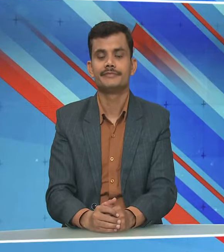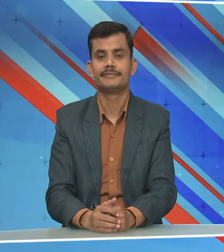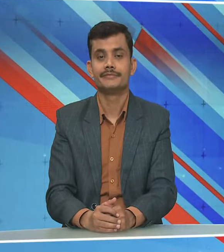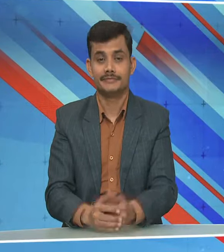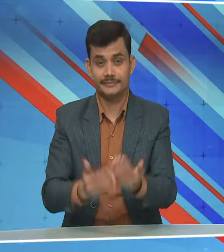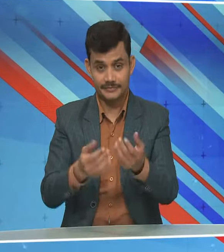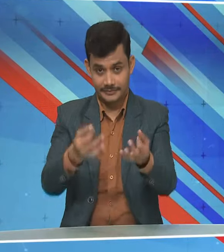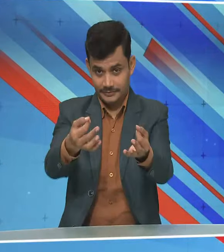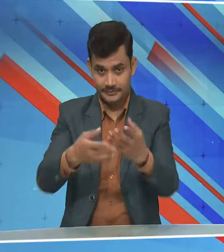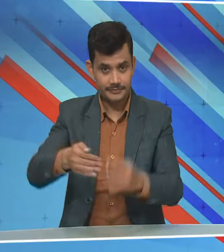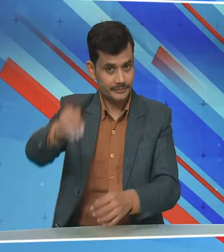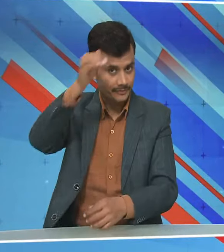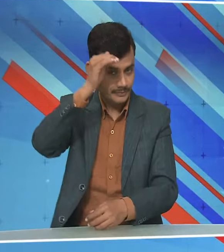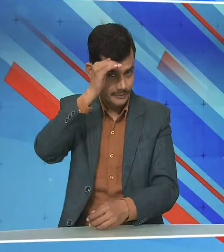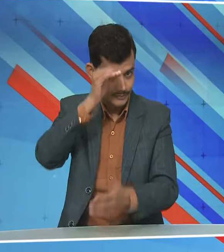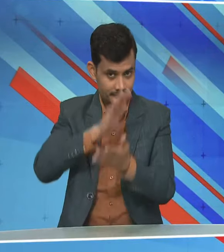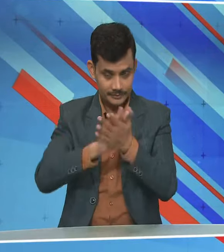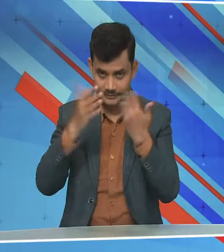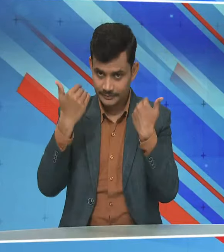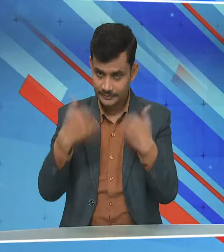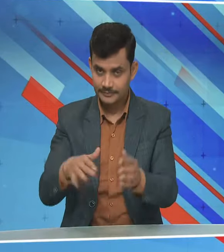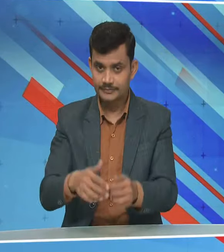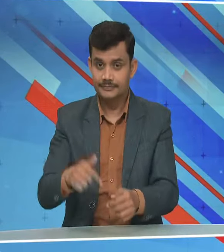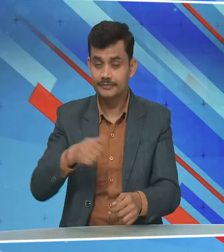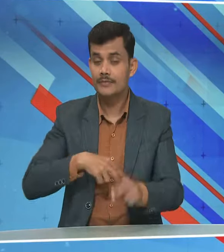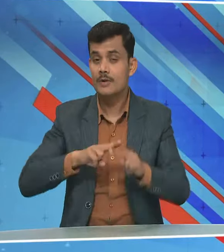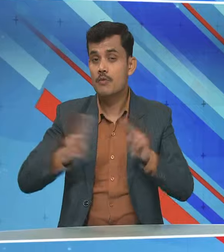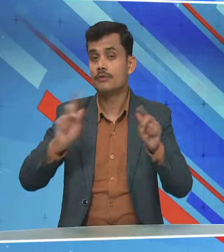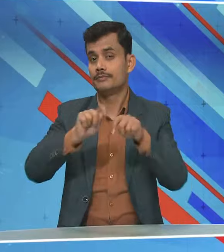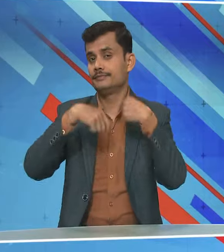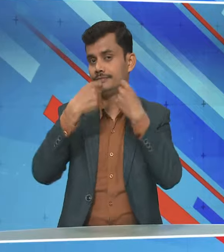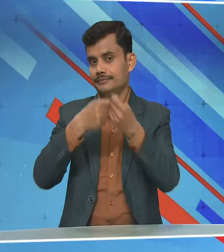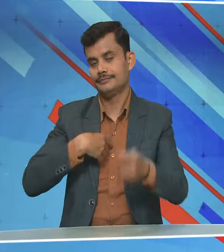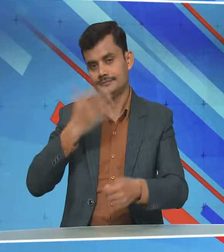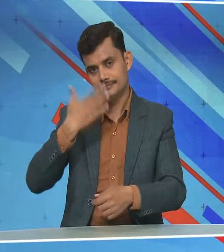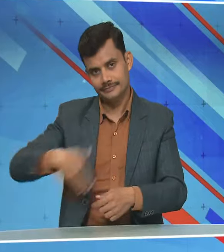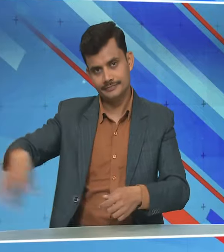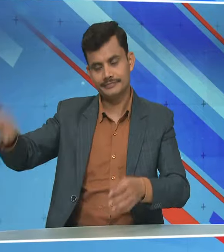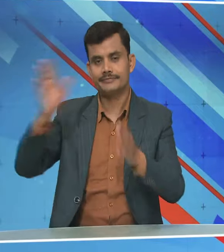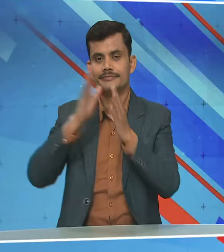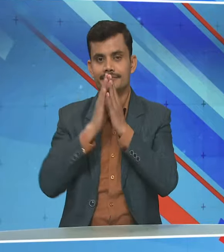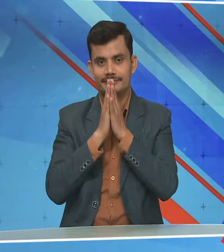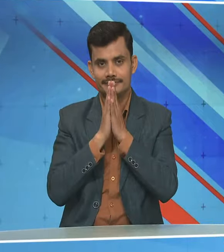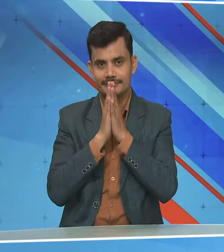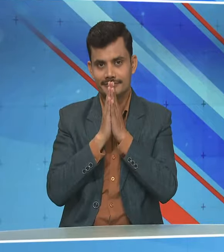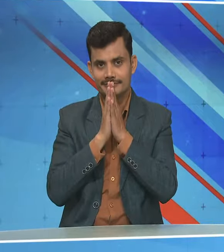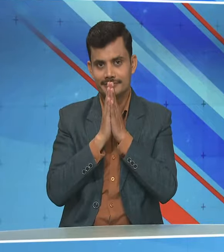तो इस विशेज समाचार बॉलिटिन में बस इतना ही हमारी पूरी टीम को दीज़े अजास्त नमस्कार